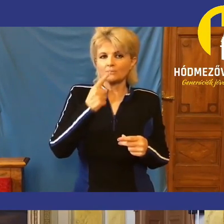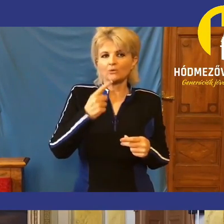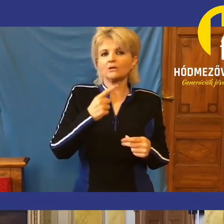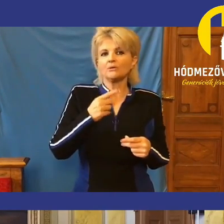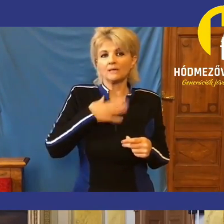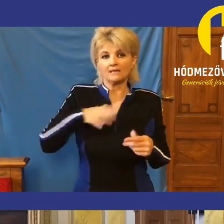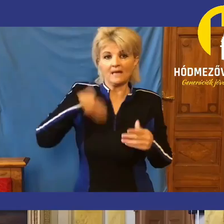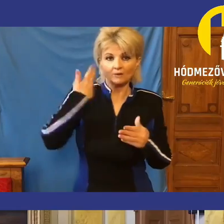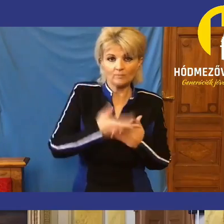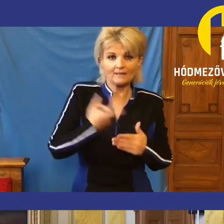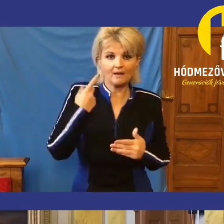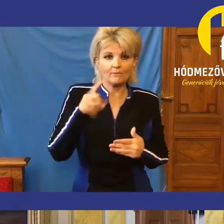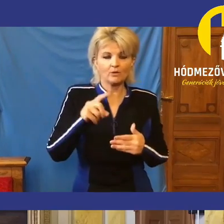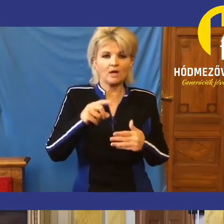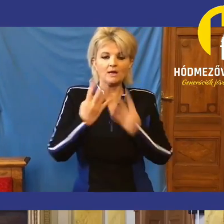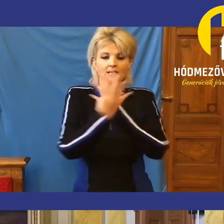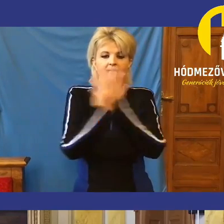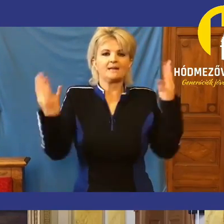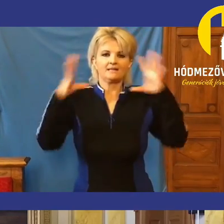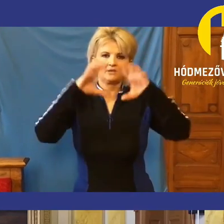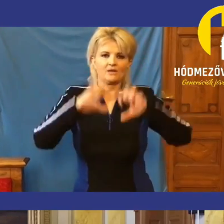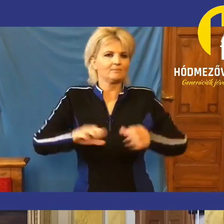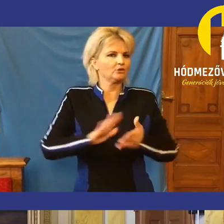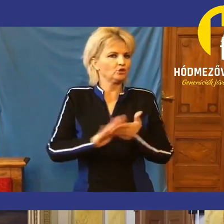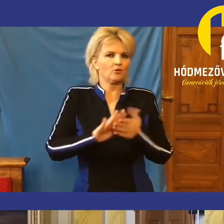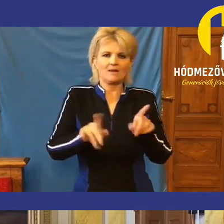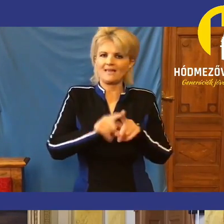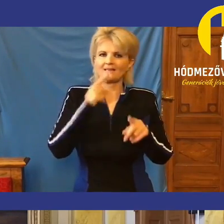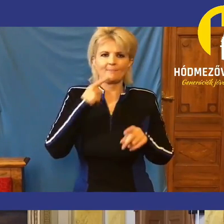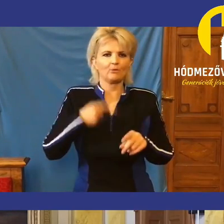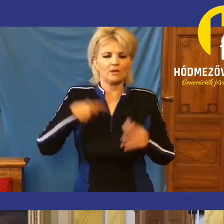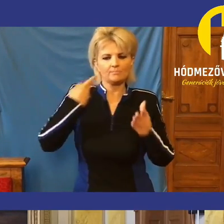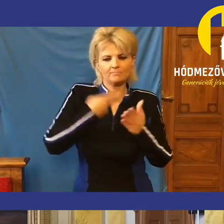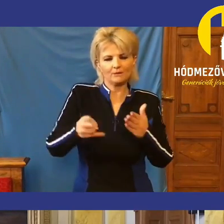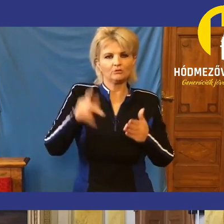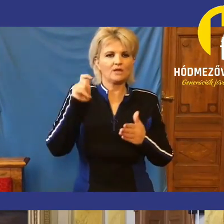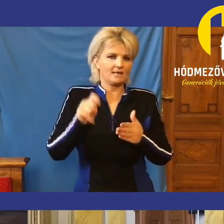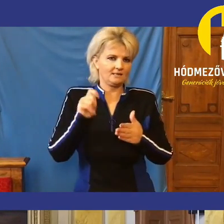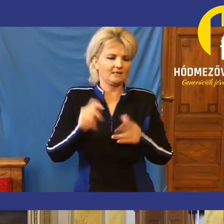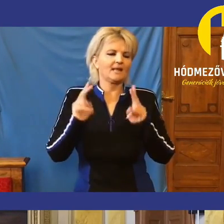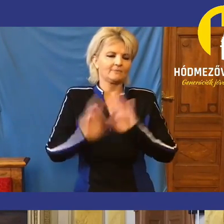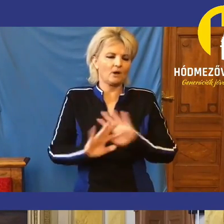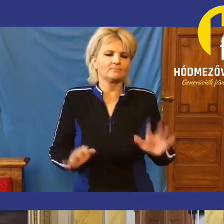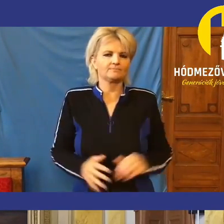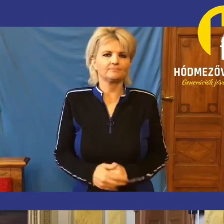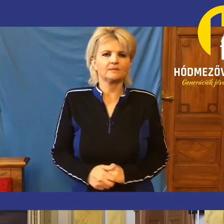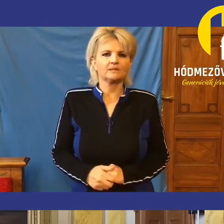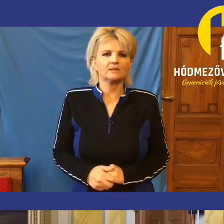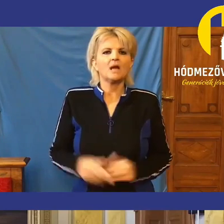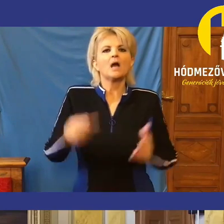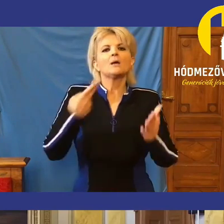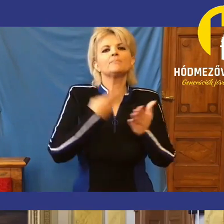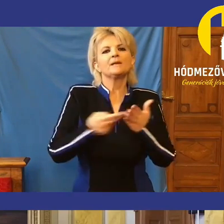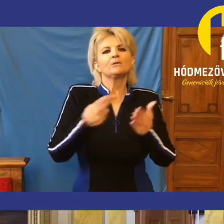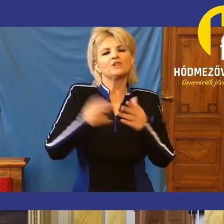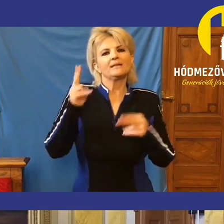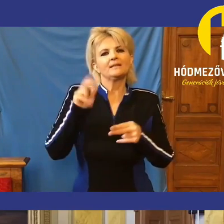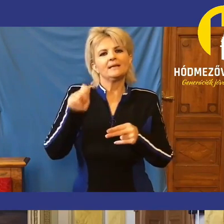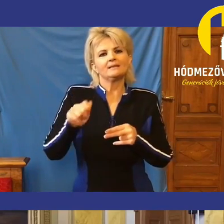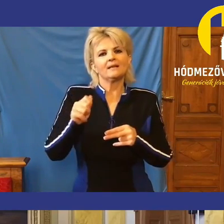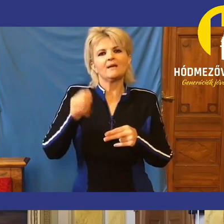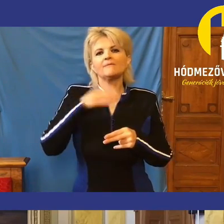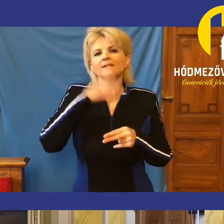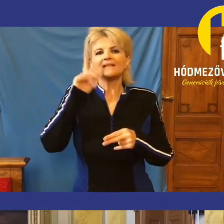elismertem volna, hogy lebontanám a kerítést, soha ilyen fel sem erült. Bírósági ítelet van róla most már. Arról is bírósági ítelet van. A Fidesz akkor is